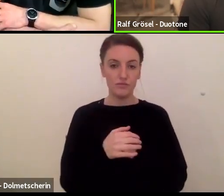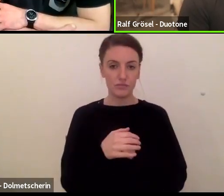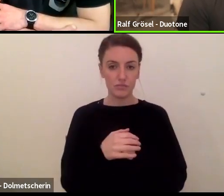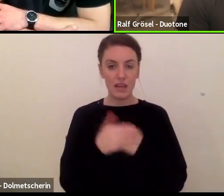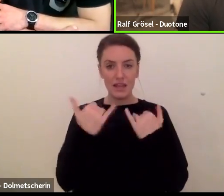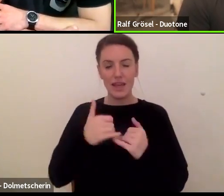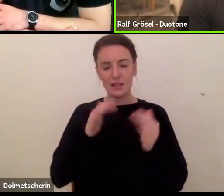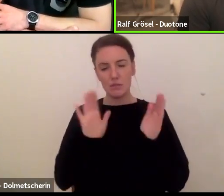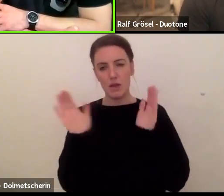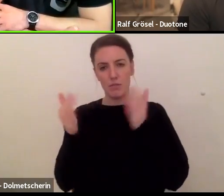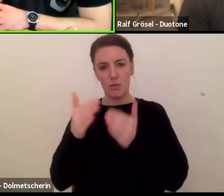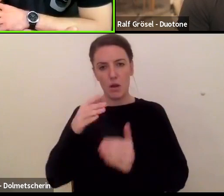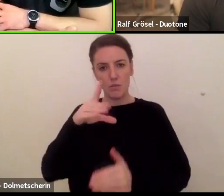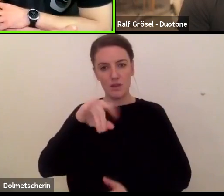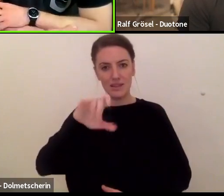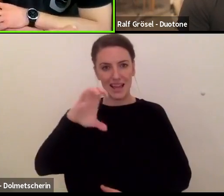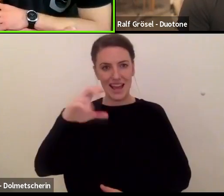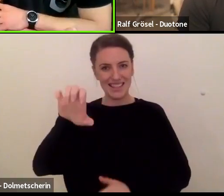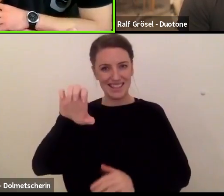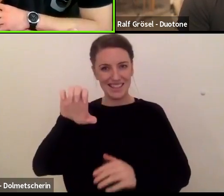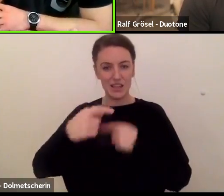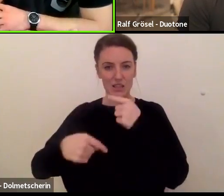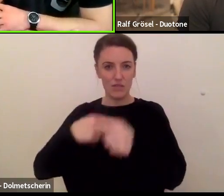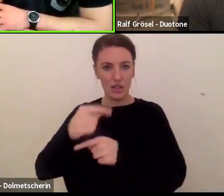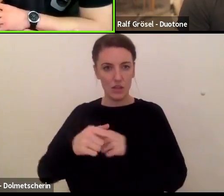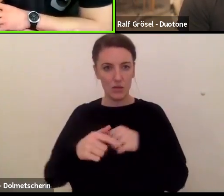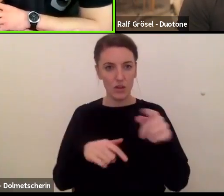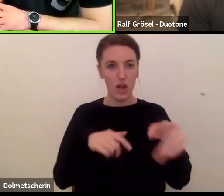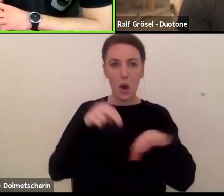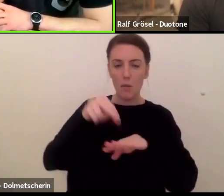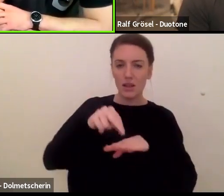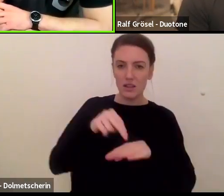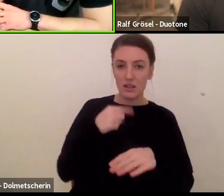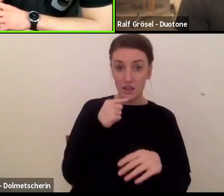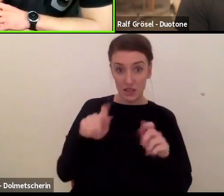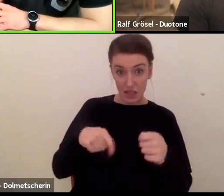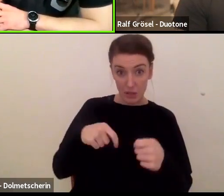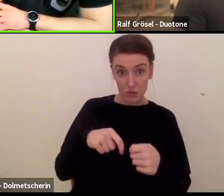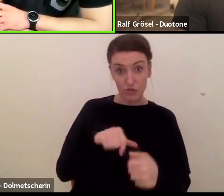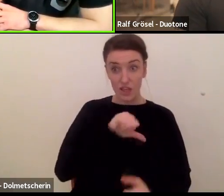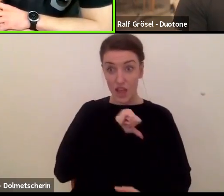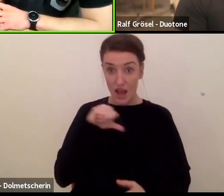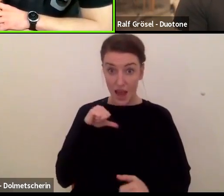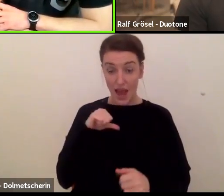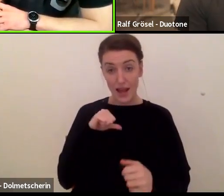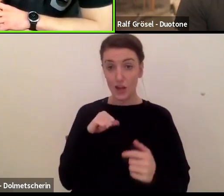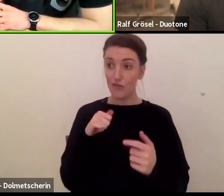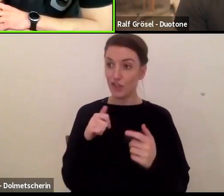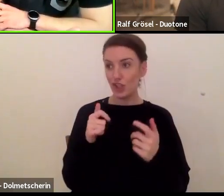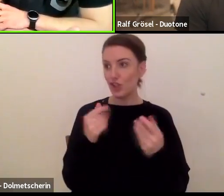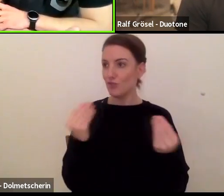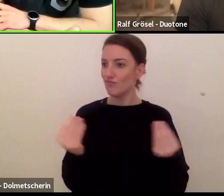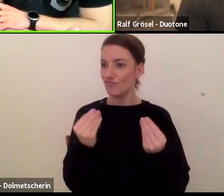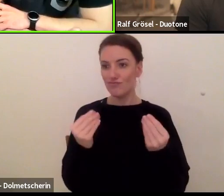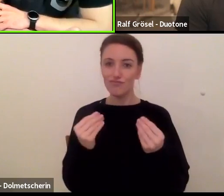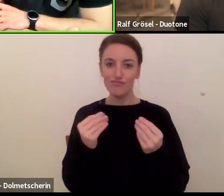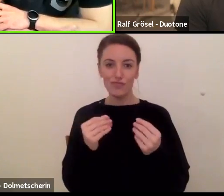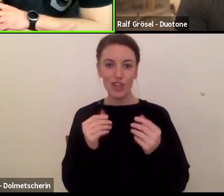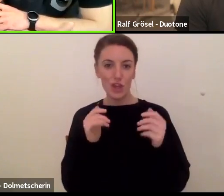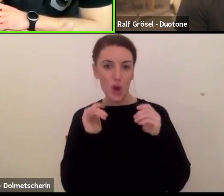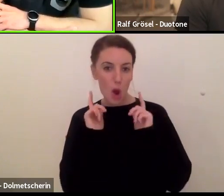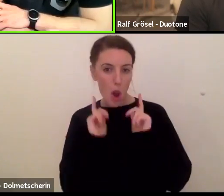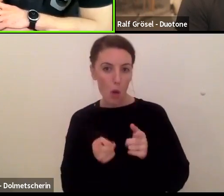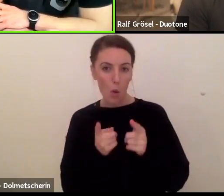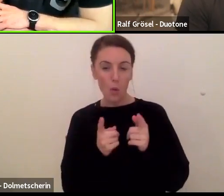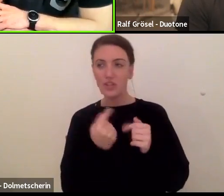Modelle. Gibt es überhaupt so Soul-Sessions, die du hast, wo du sagst, jetzt gehe ich nur für mich fahren und ich überlege mir gar nichts, was ich daran ändern könnte